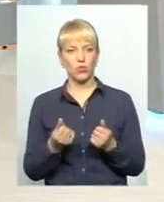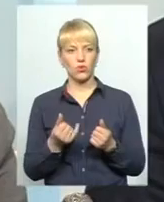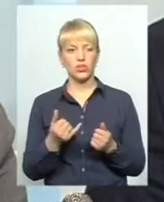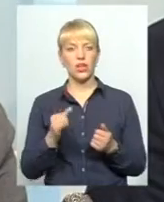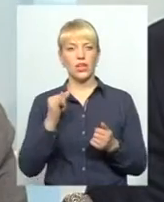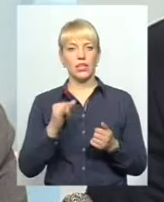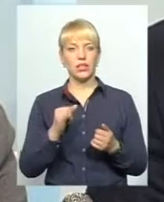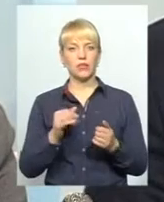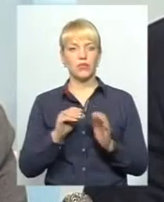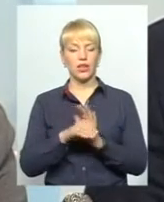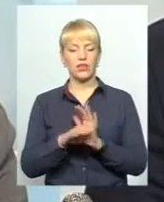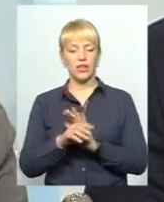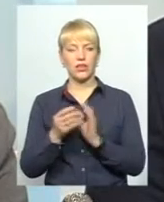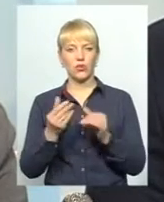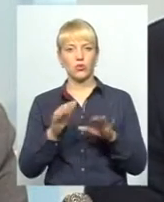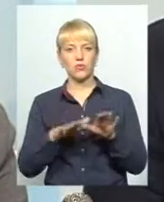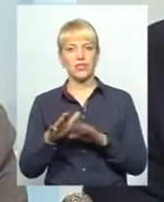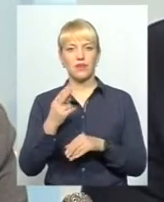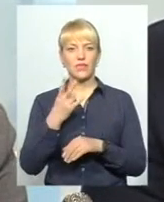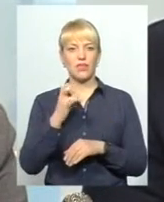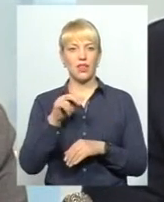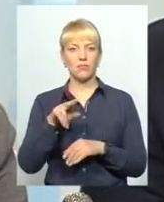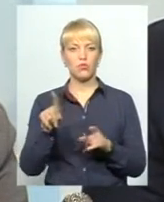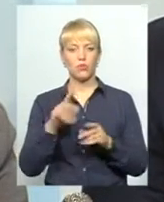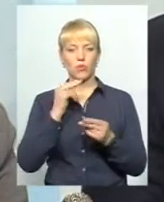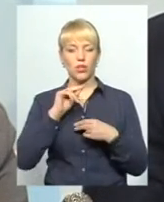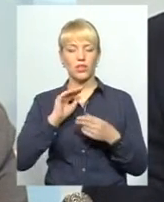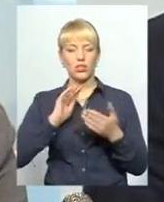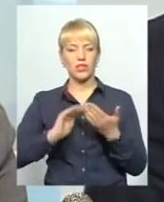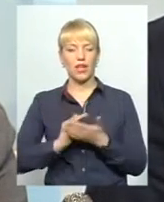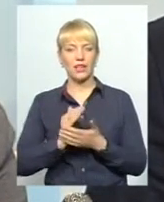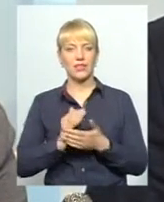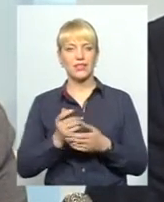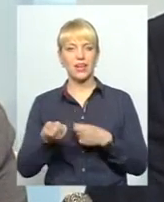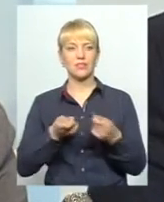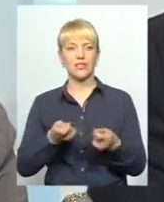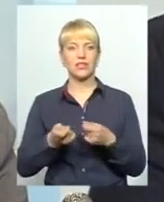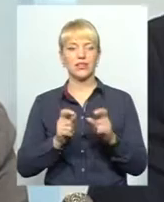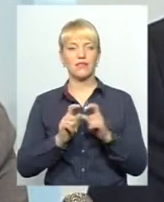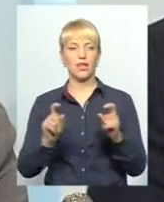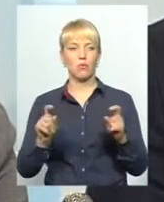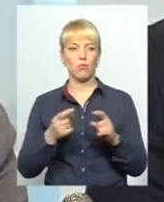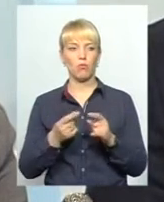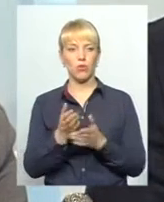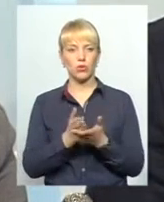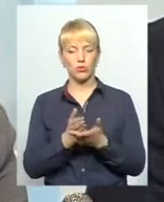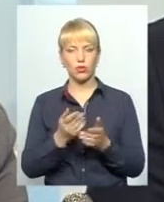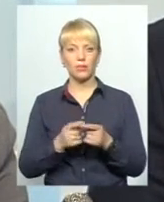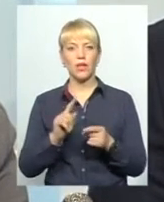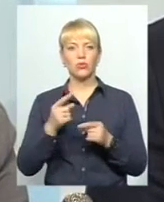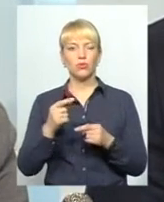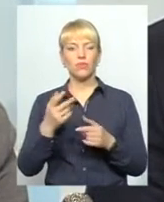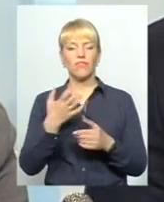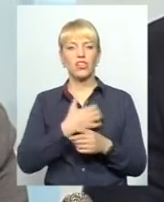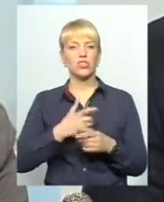гроші в місцеві ЦНАПи, для того, щоб покращити якість адміністративних послуг. Чому це важливо? От я з цього кінця почну. Тому що